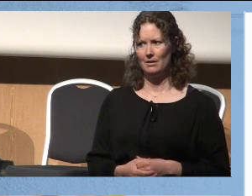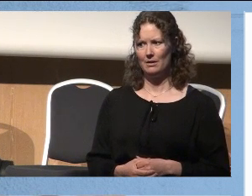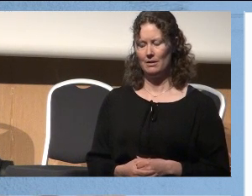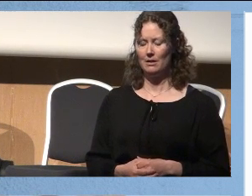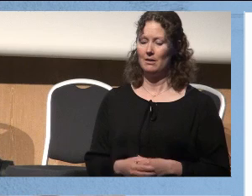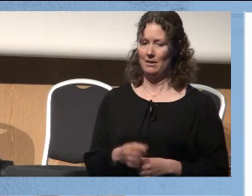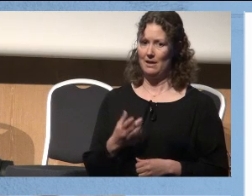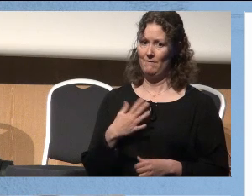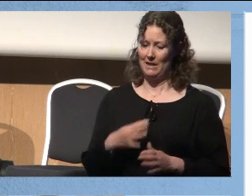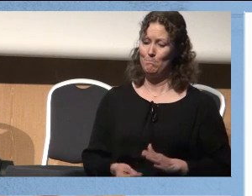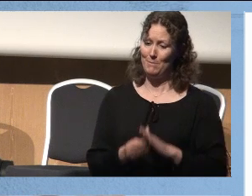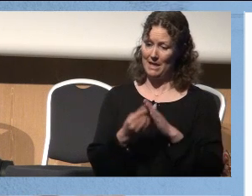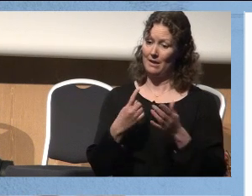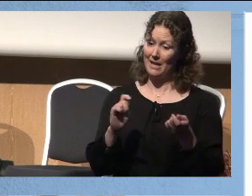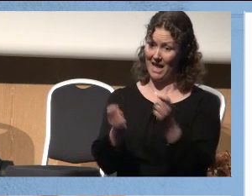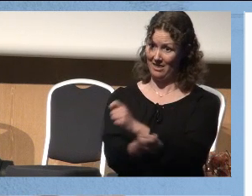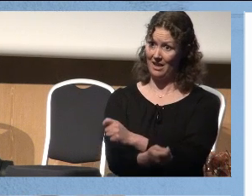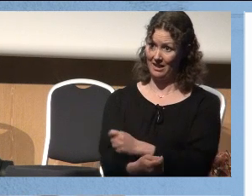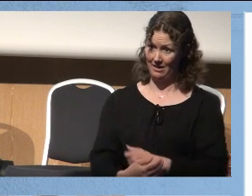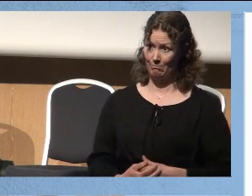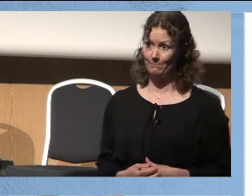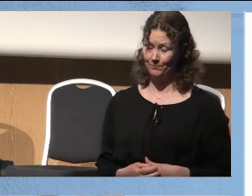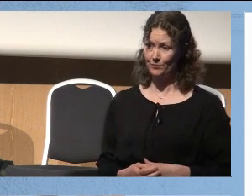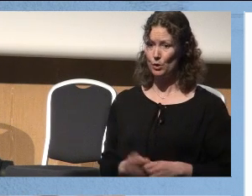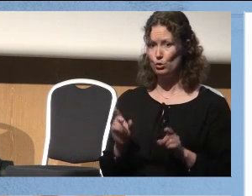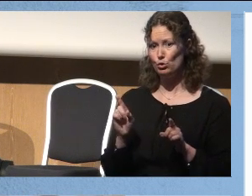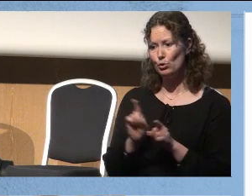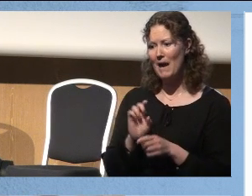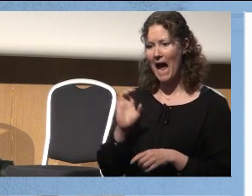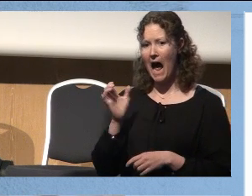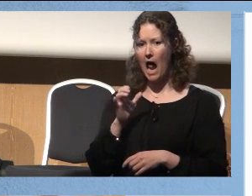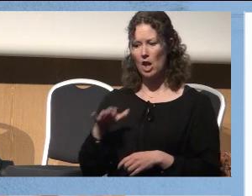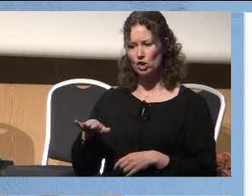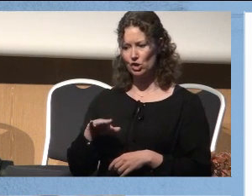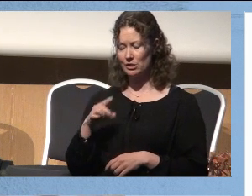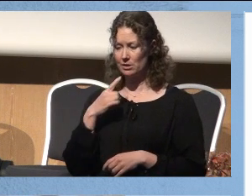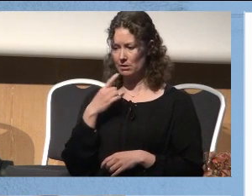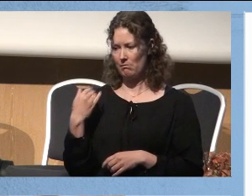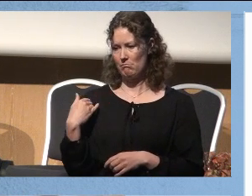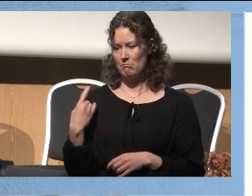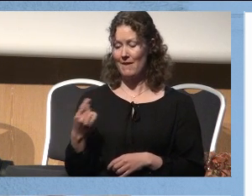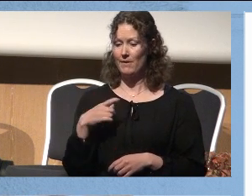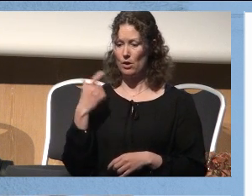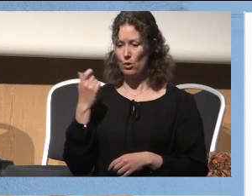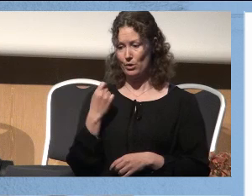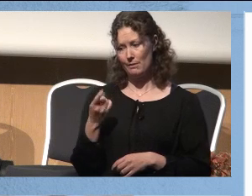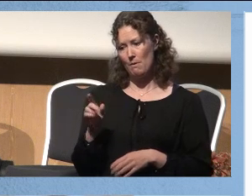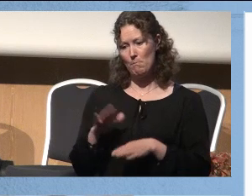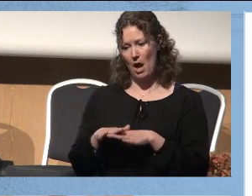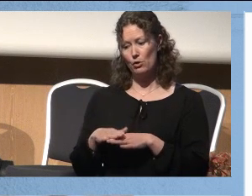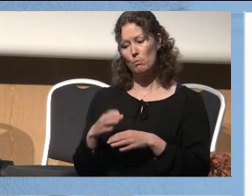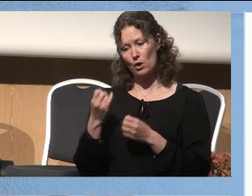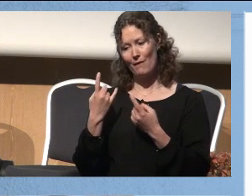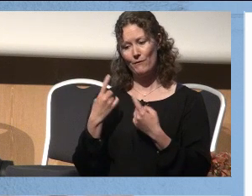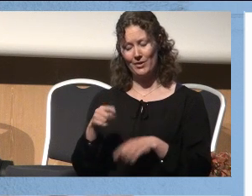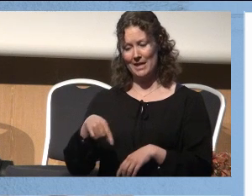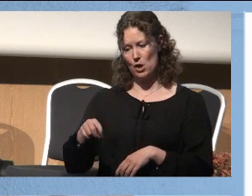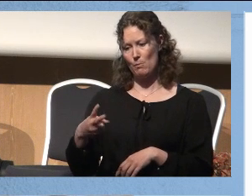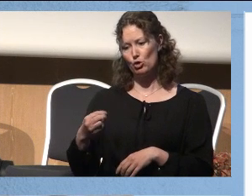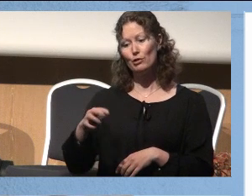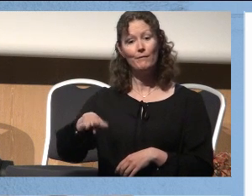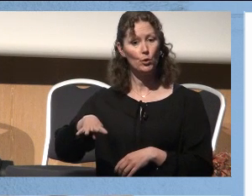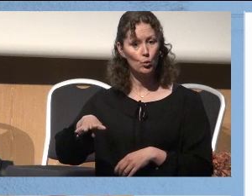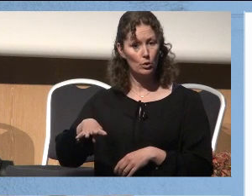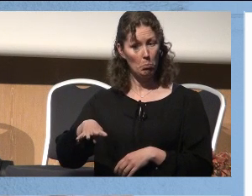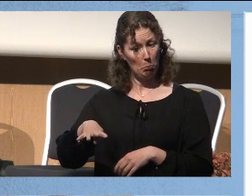Det kommer til å bidra til endring. Og som Erlandsen var inne om, så har vi altså hørt at Unn har planer om å få det til i løpet av 2014.